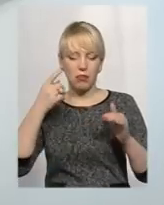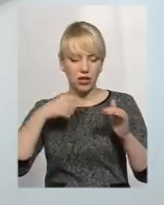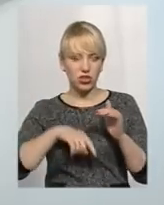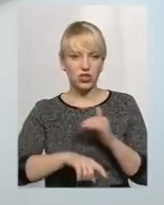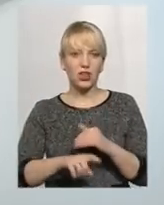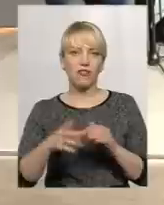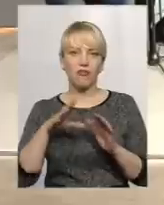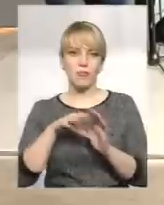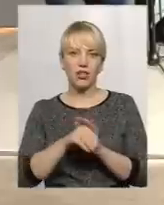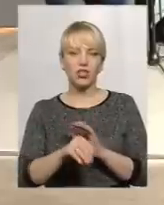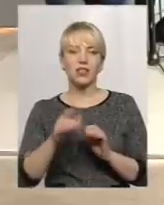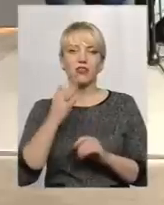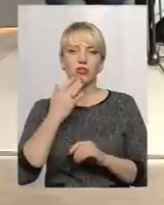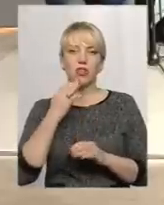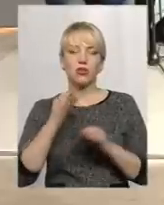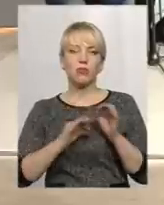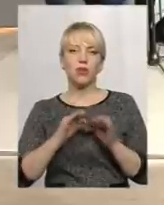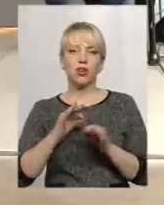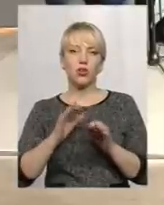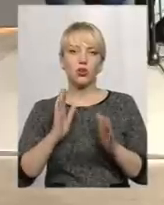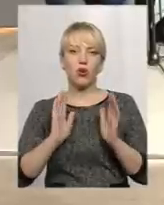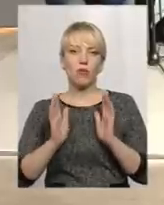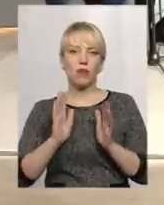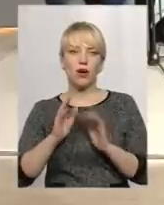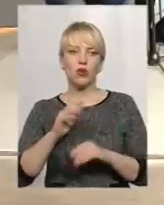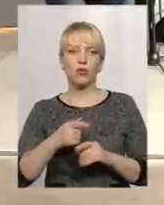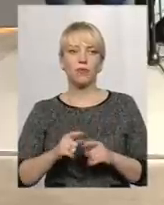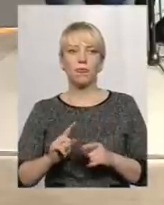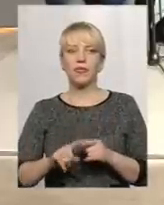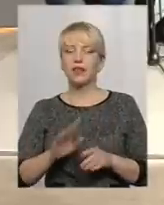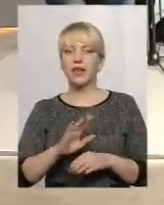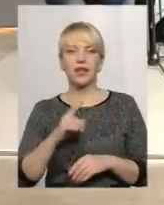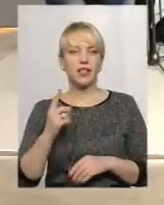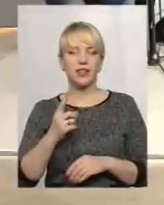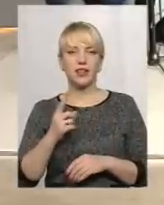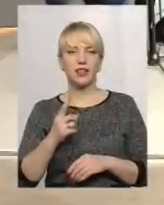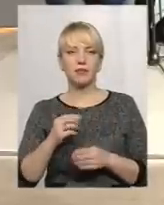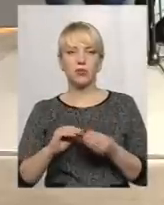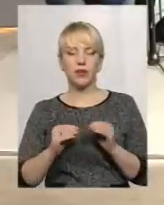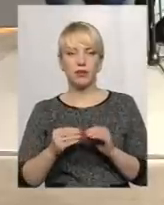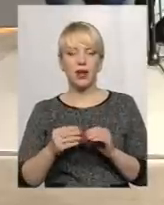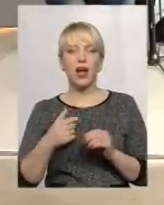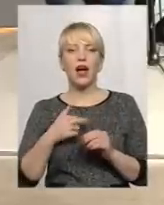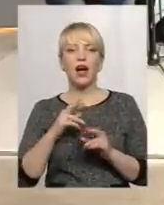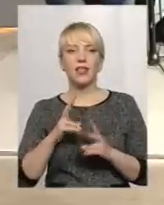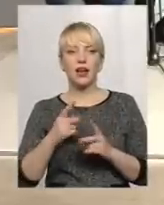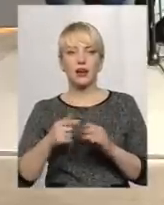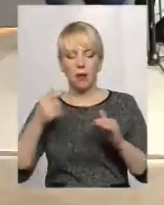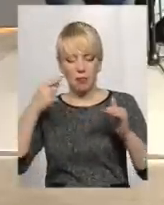національного природного парку Подільській ТОВТР Наверно, єдина А печера